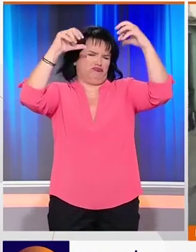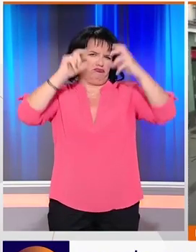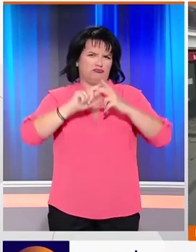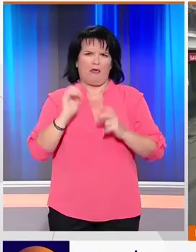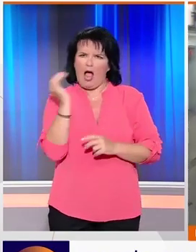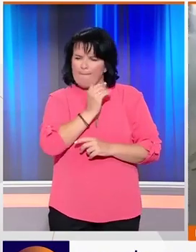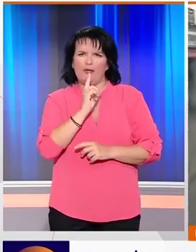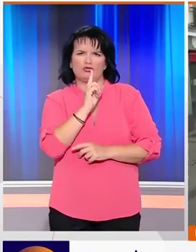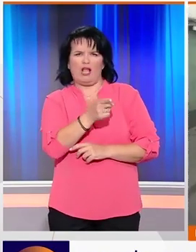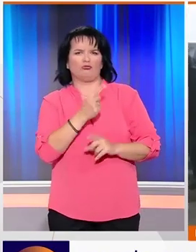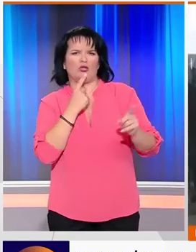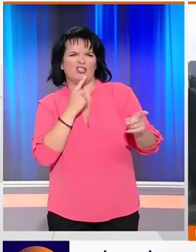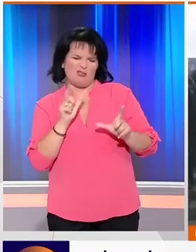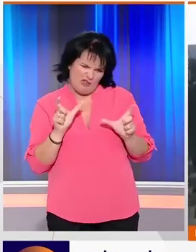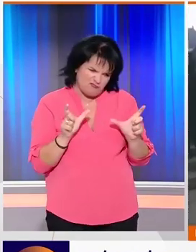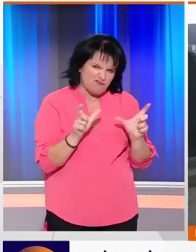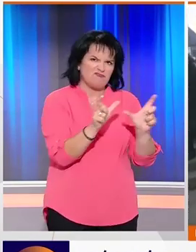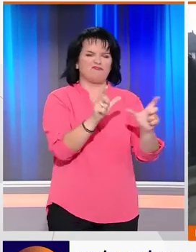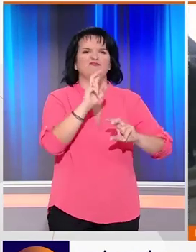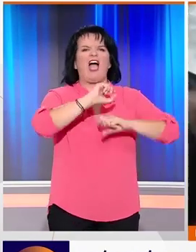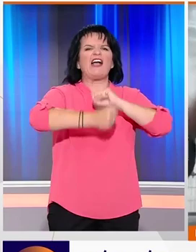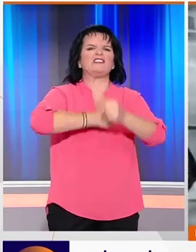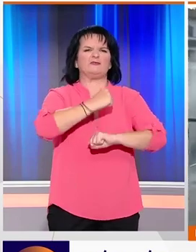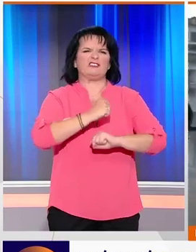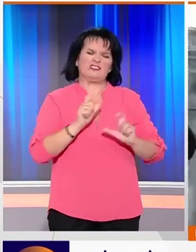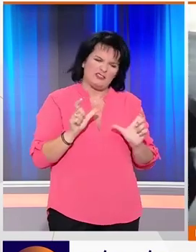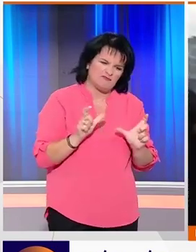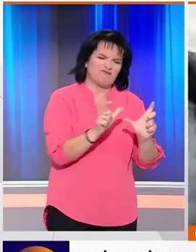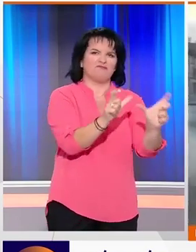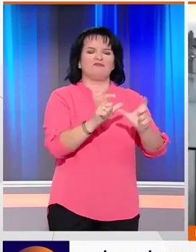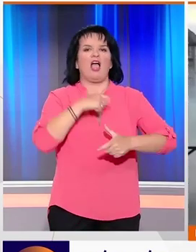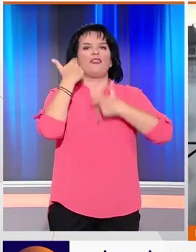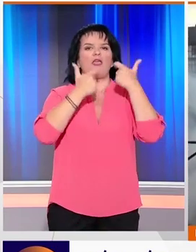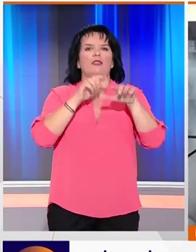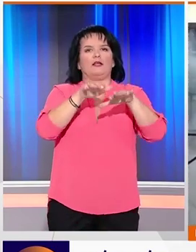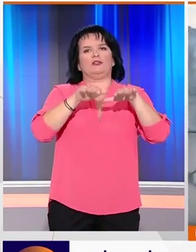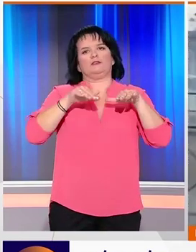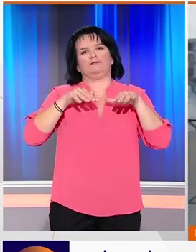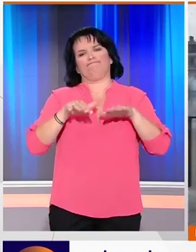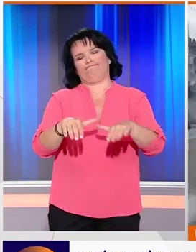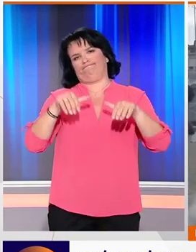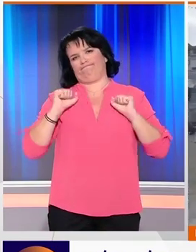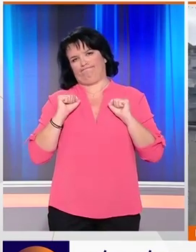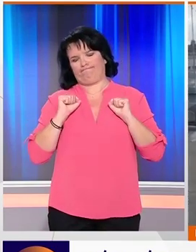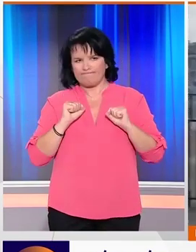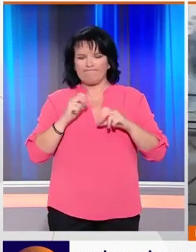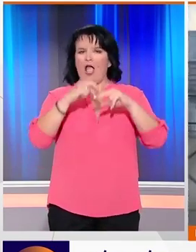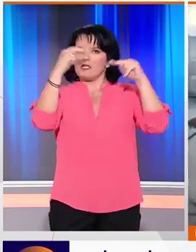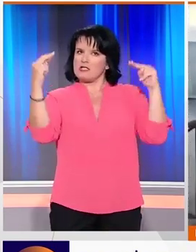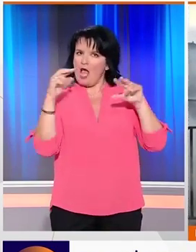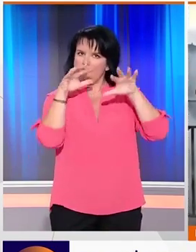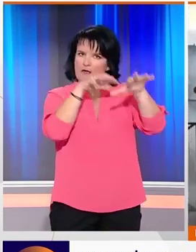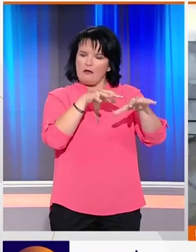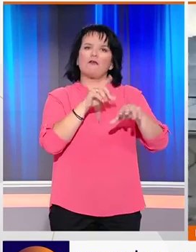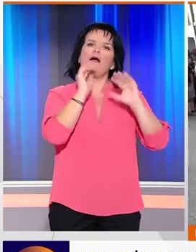Έχουν λάβει εντολή να απομακρύνουν τους ακτιβιστές από το κέντρο της Μπαγιών. Οι διαδηλωτές αναγκάζονται να υποχωρήσουν. Συγκεντρώνονται σε μια γέφυρα όπου βρίσκουν